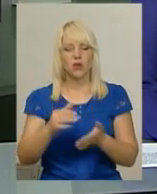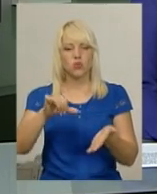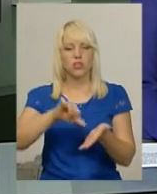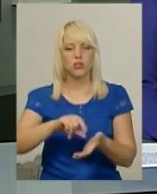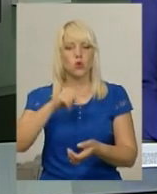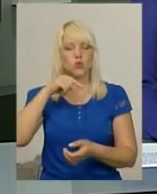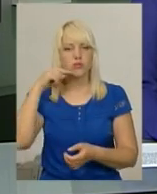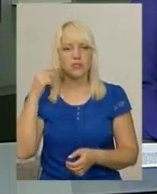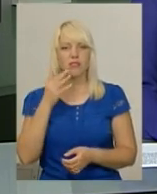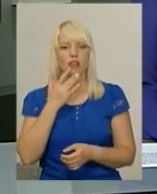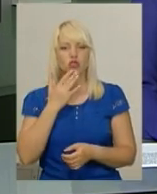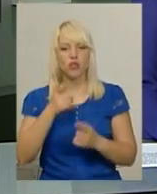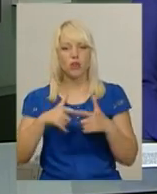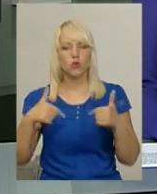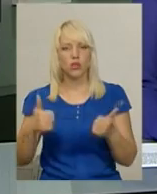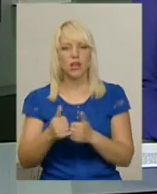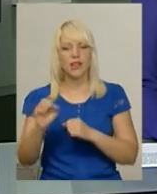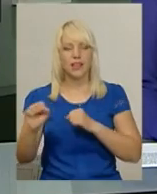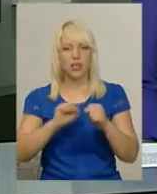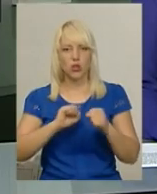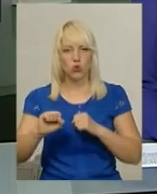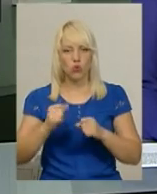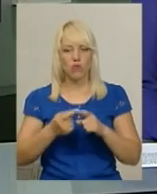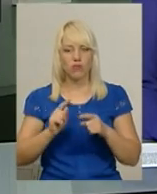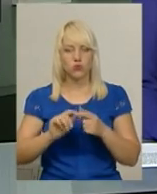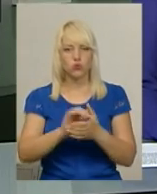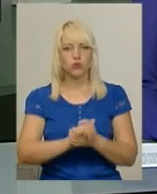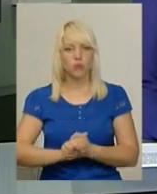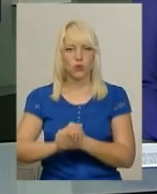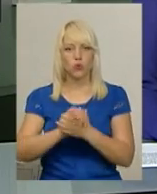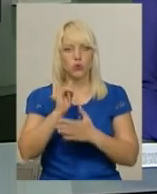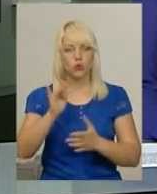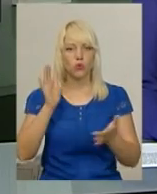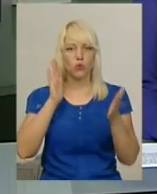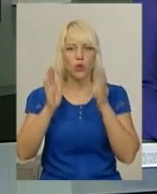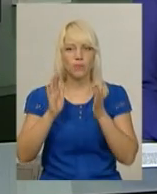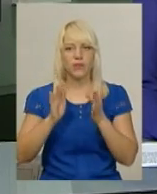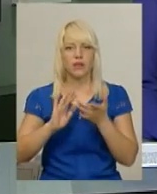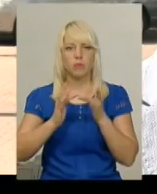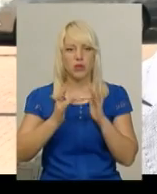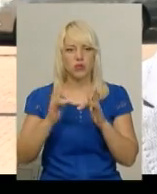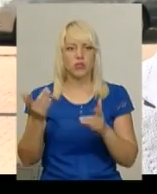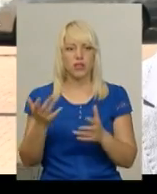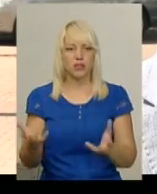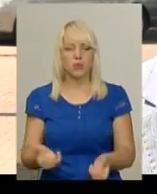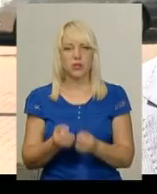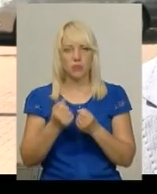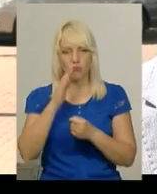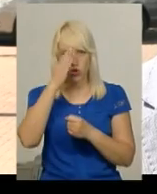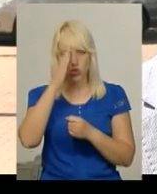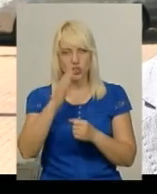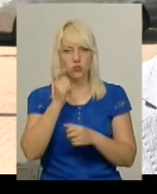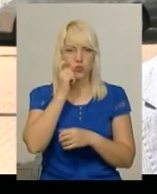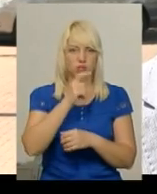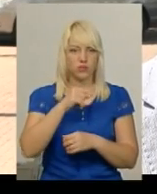організації та курував спільноту у соцмережі, у якій підтримував російську агресію проти України. Він створив групу